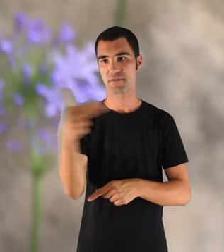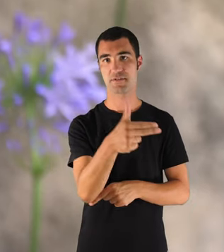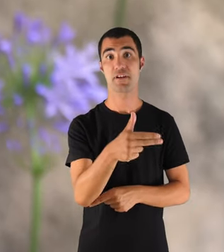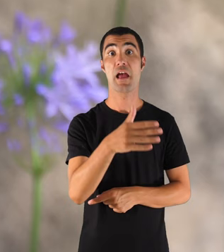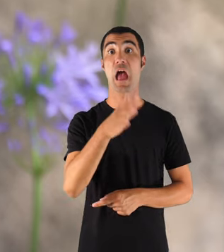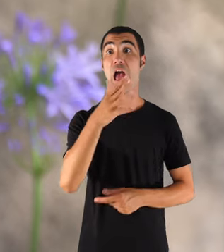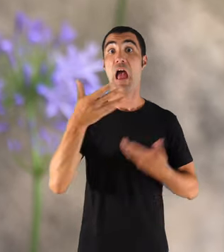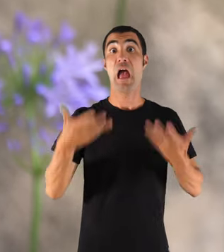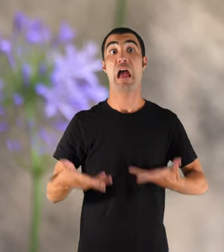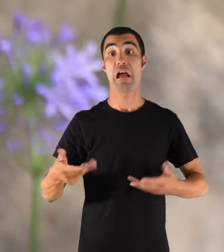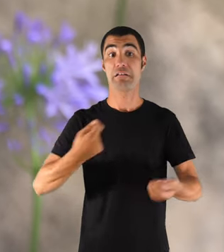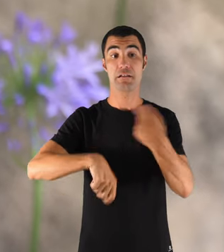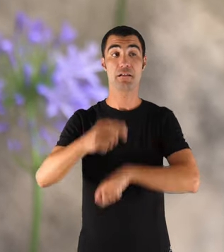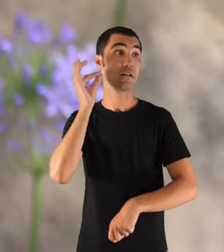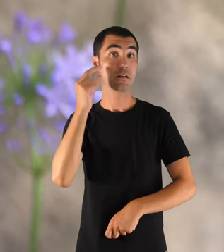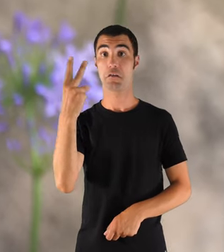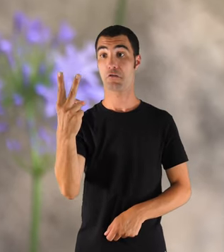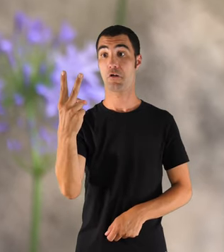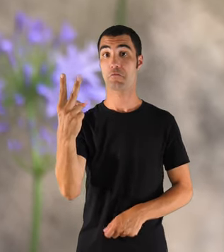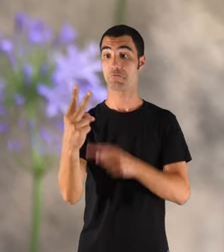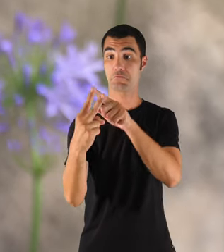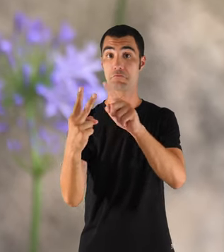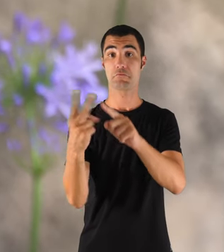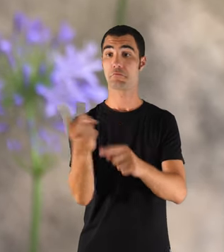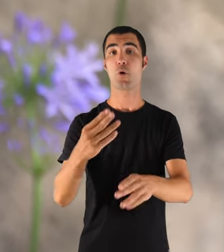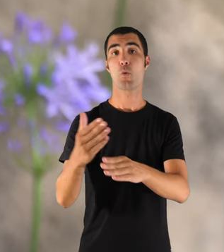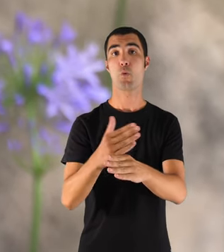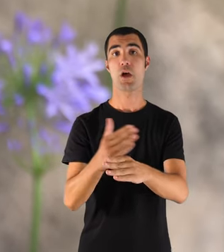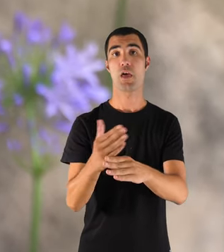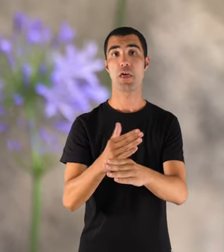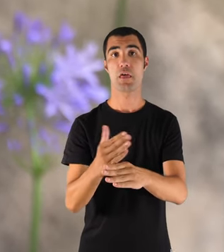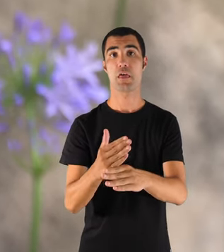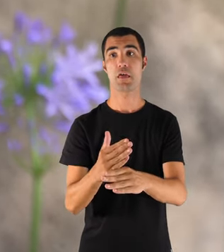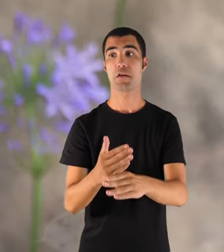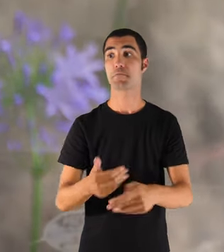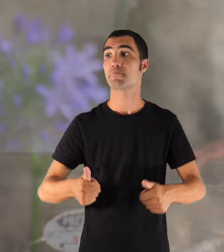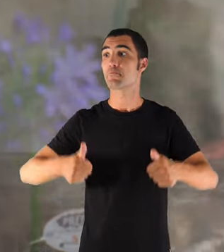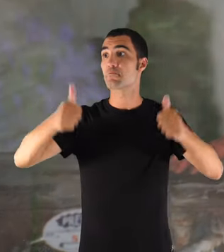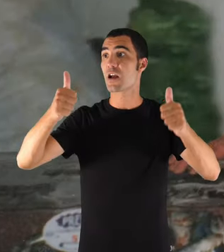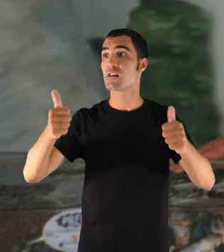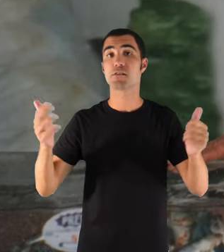dues venedores, que són dues cunyades. i no ni a més.